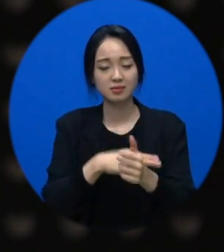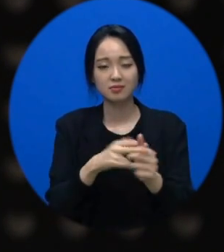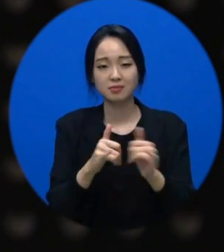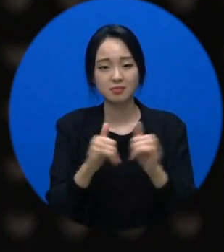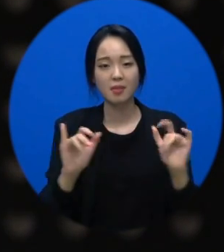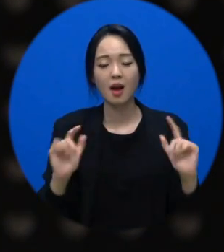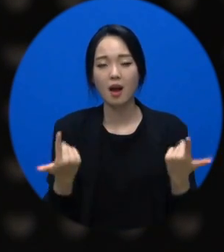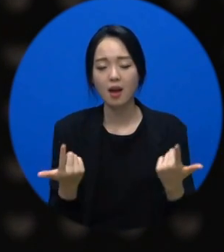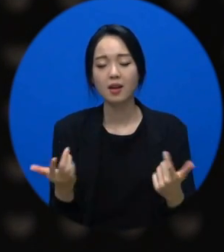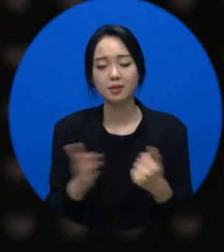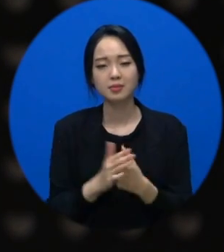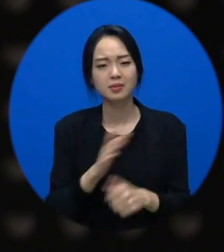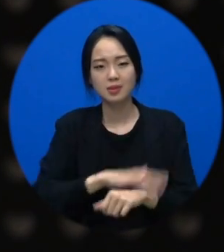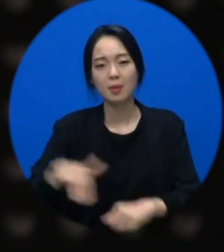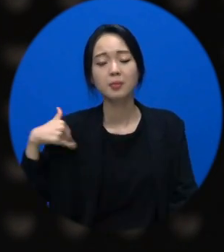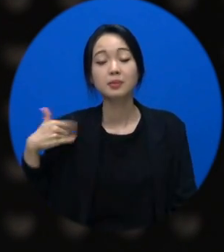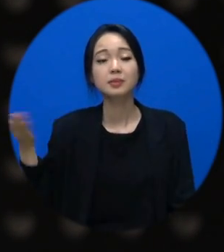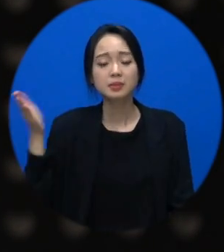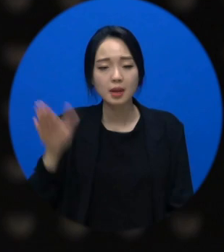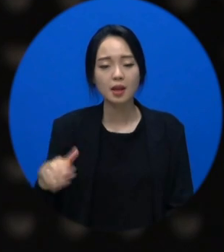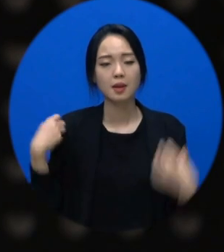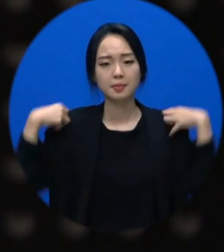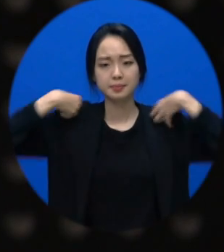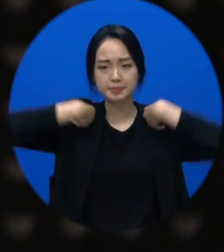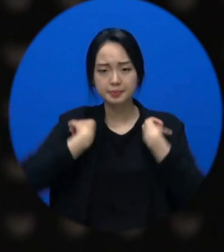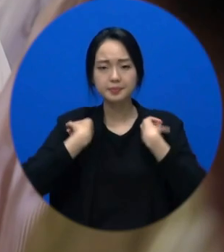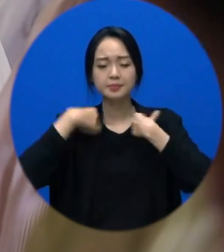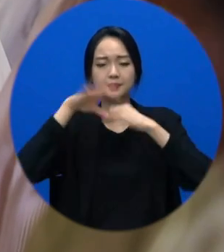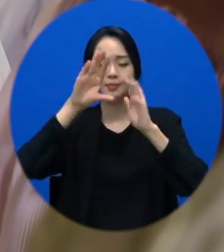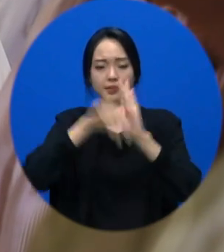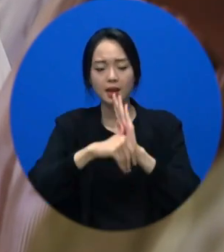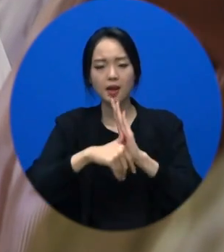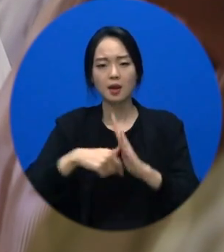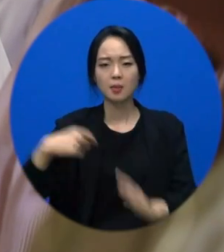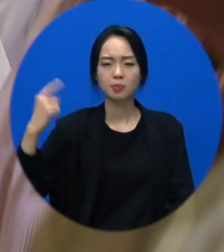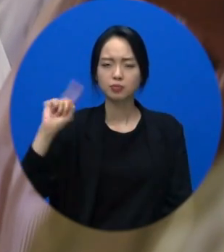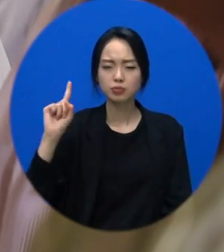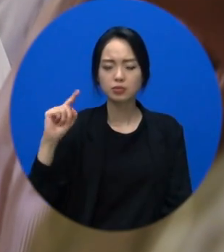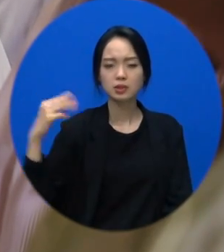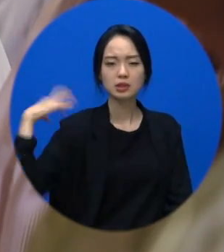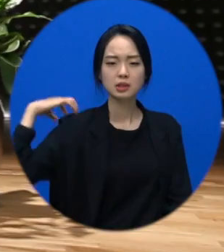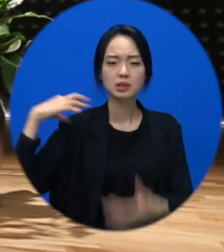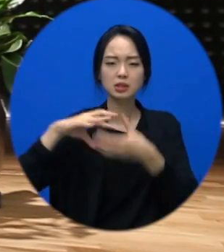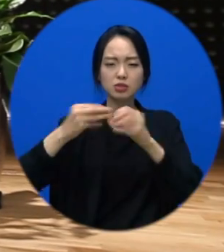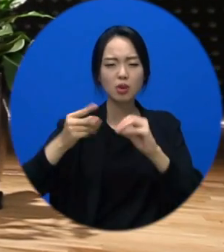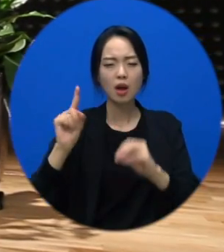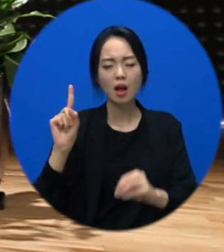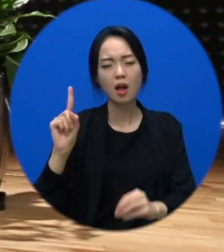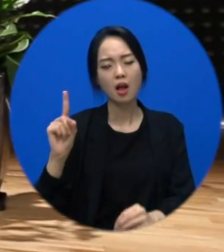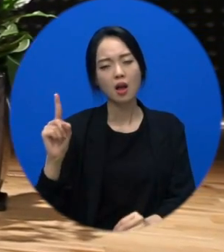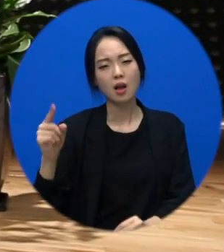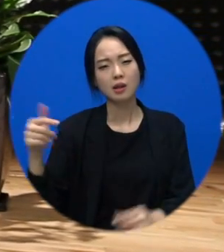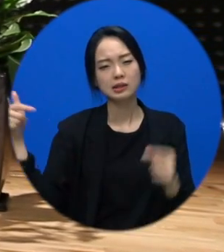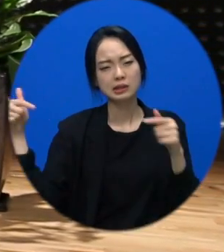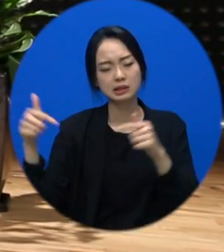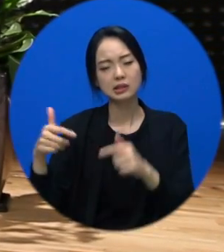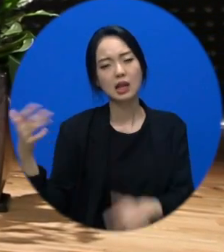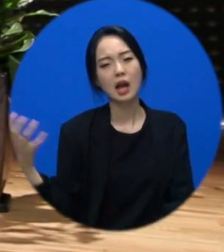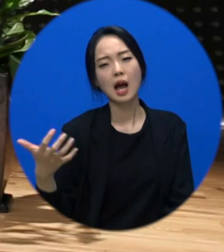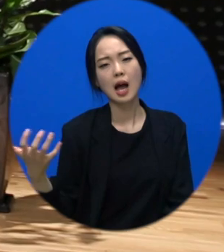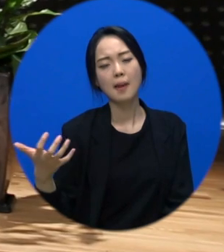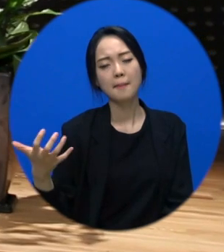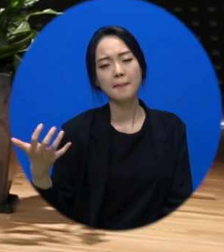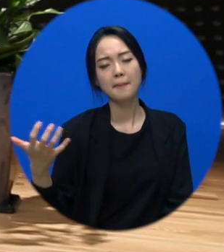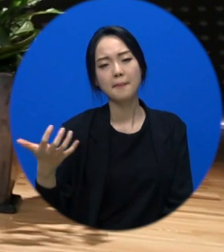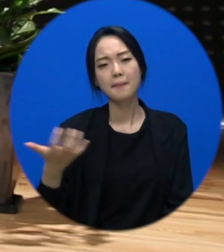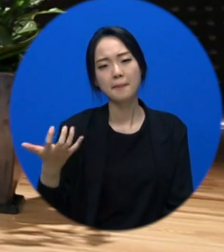아마 어떤 특정 부위의 근육만이 자극이 되나 보죠? 그래서 백팩을 오래 메고 다니면 등으로 아파요. 그런데